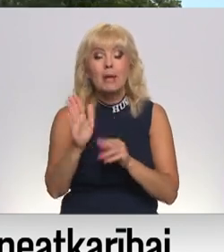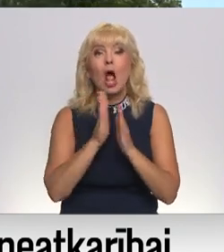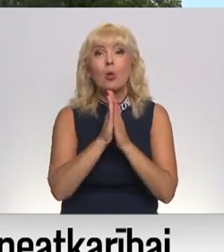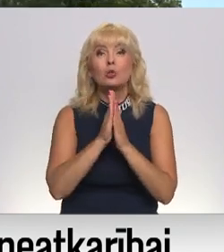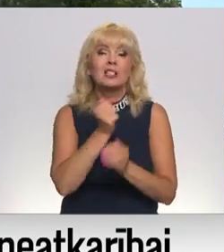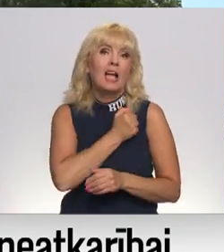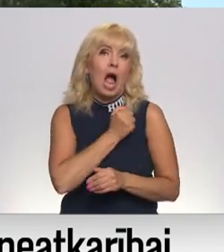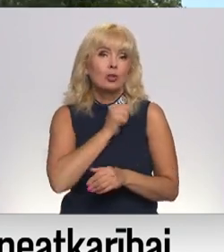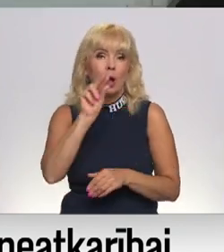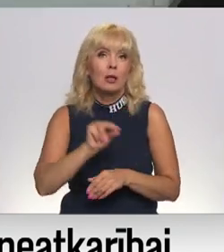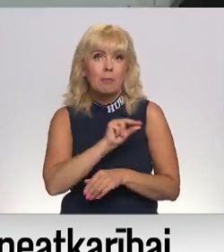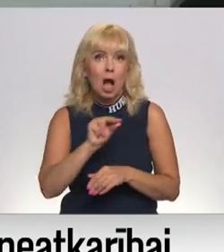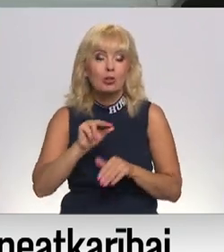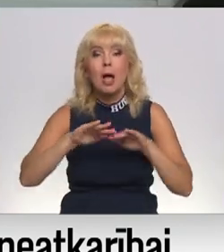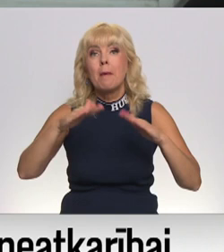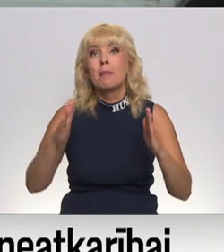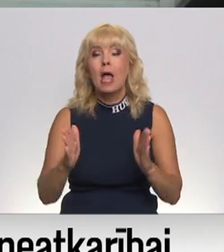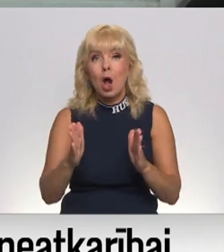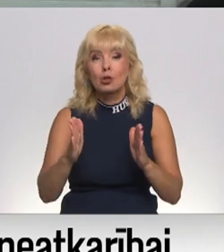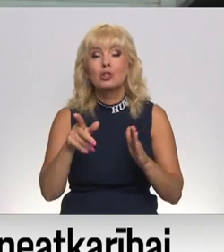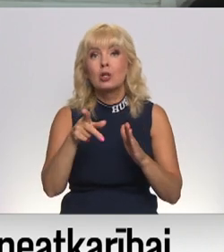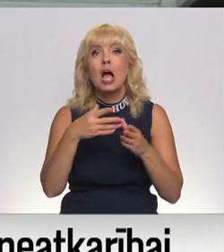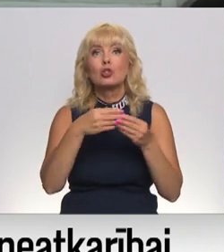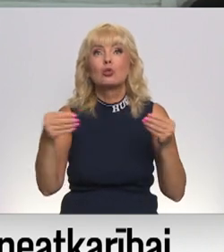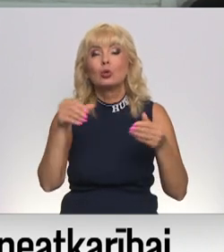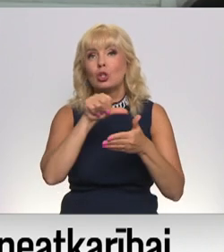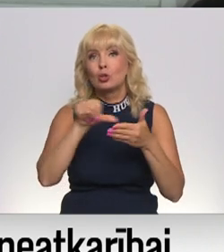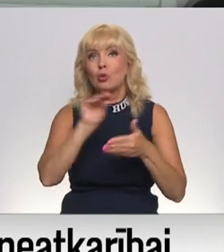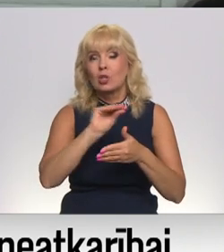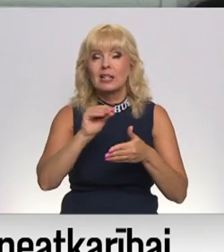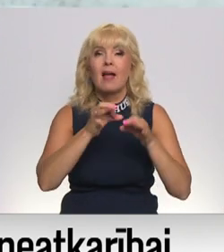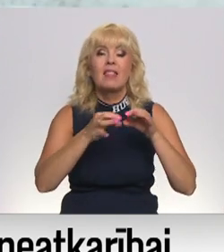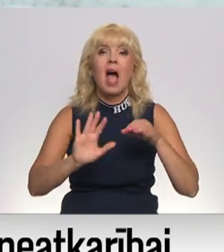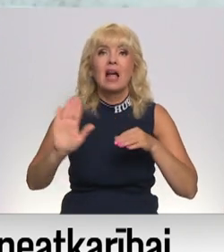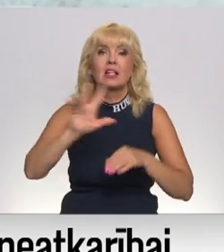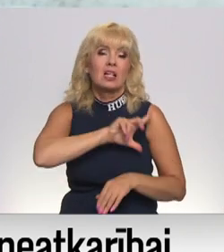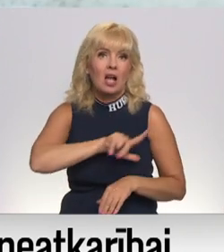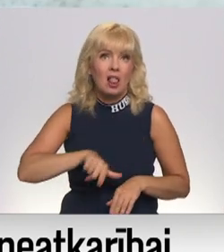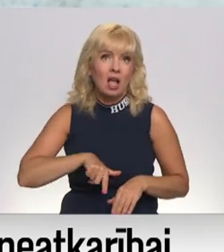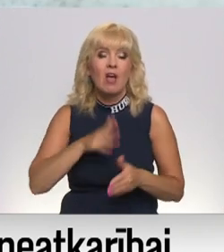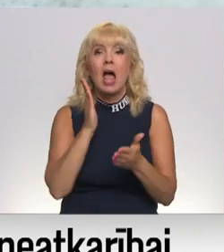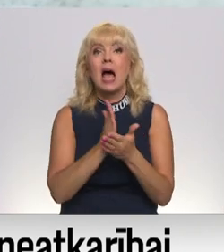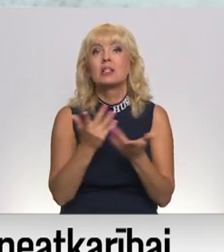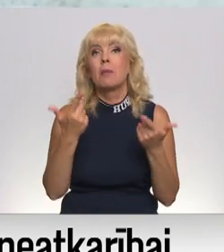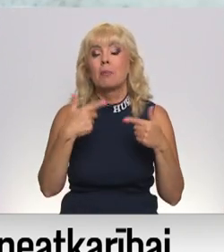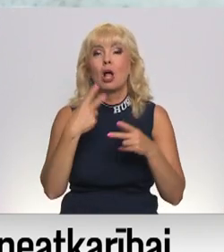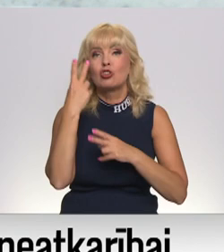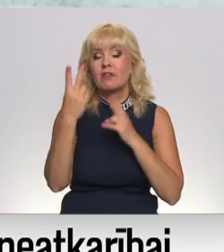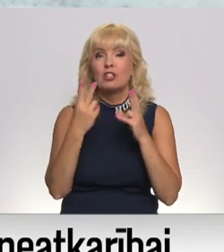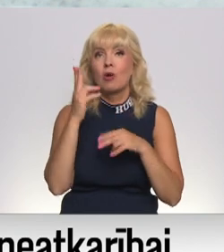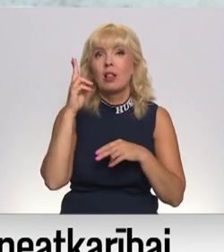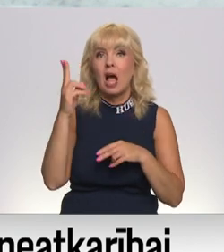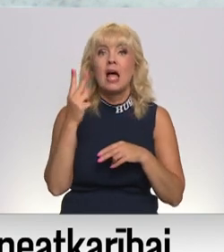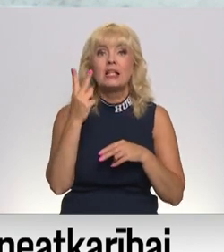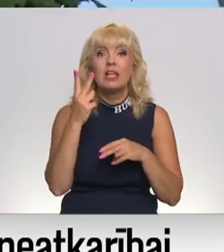baznīcas, uz tās piedestālam ar mora plāksnes atrast zudis uzraksts neatkarīgai Latvijai. Par tā esamību pašlaik vizuāli liecina vien